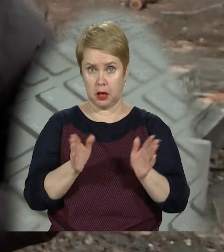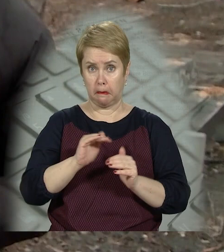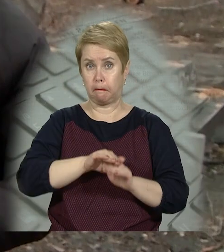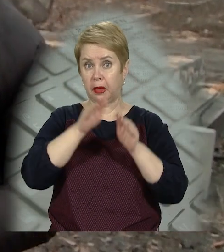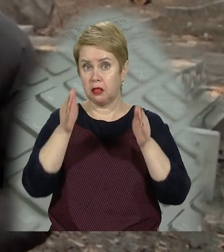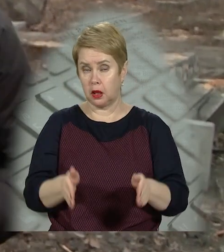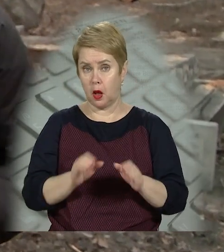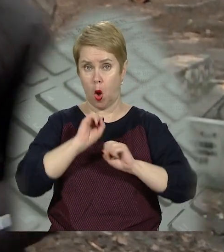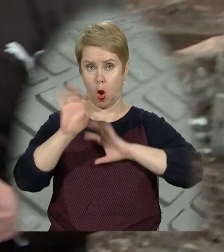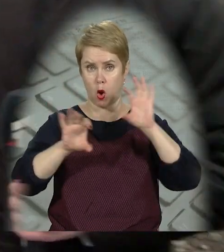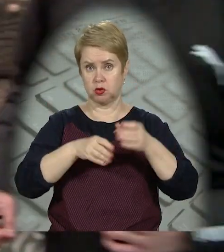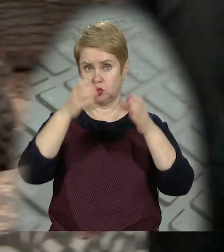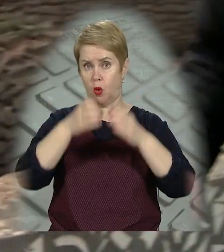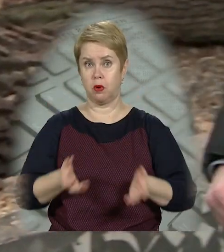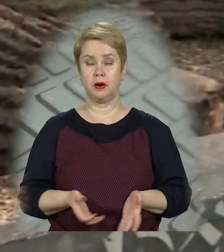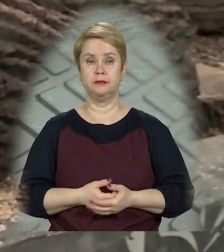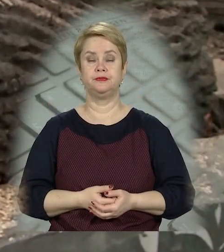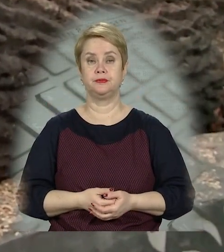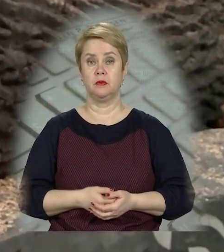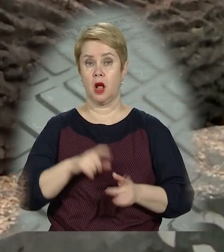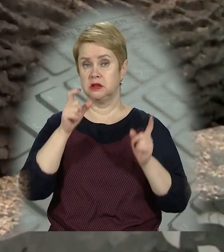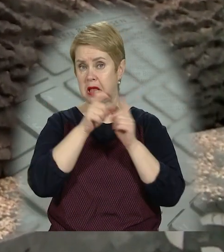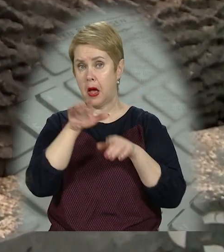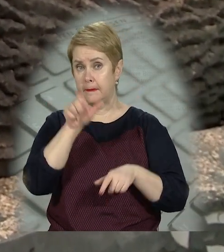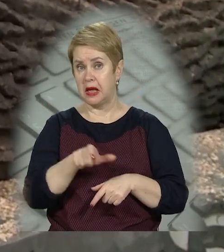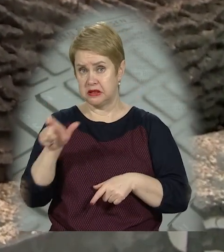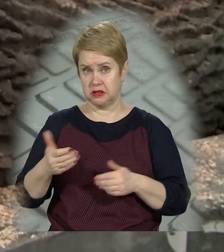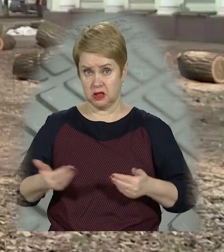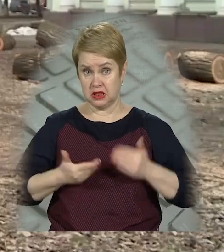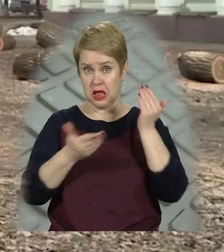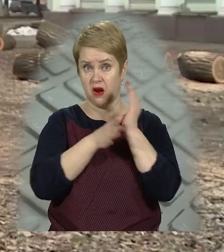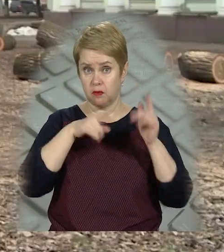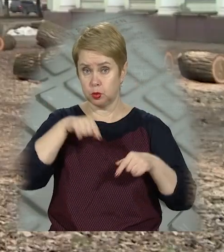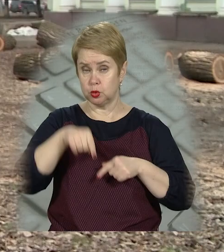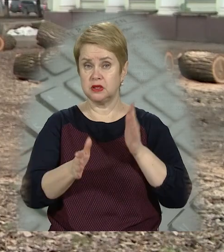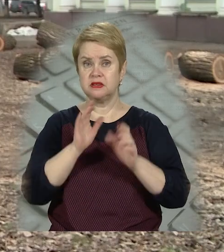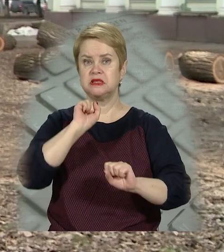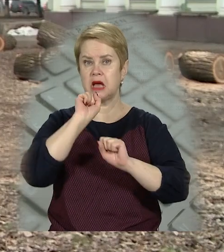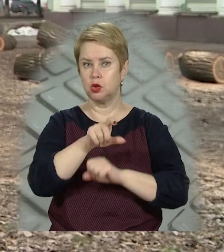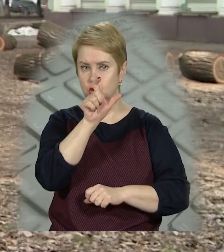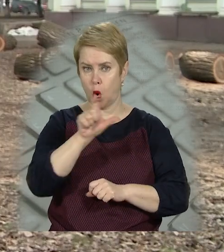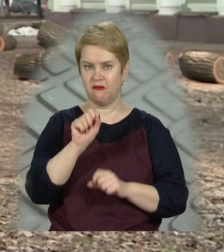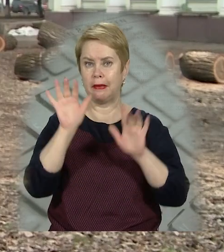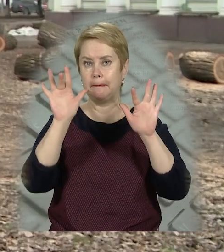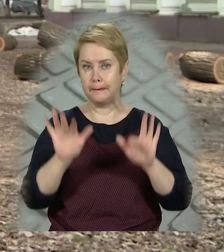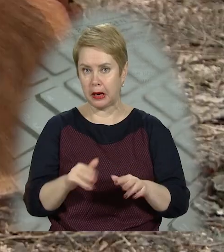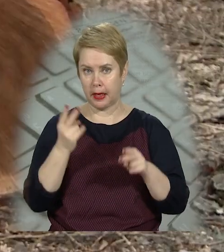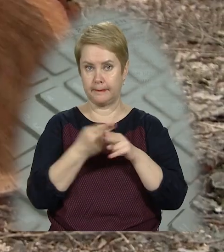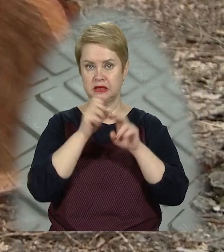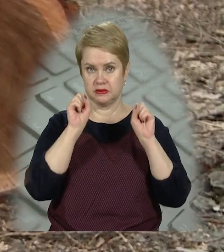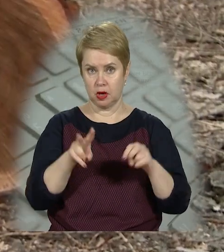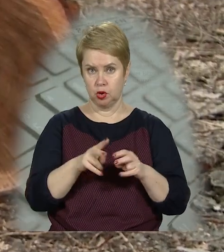пеньки і розкидані стовбуре. За словами місцевих дерева, які були в цьому сквері, захищали людей від пилу і